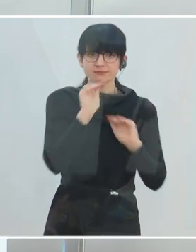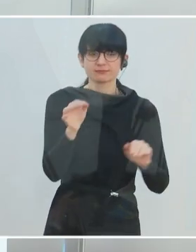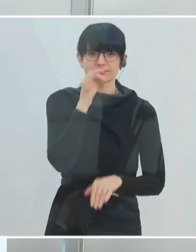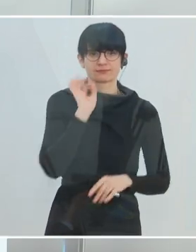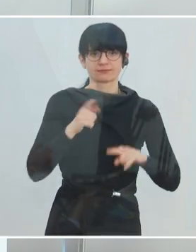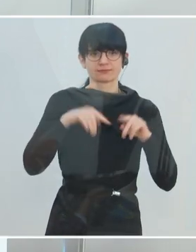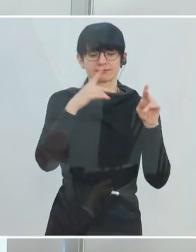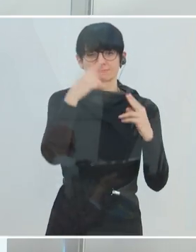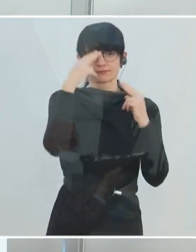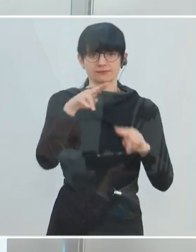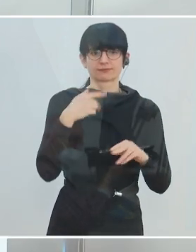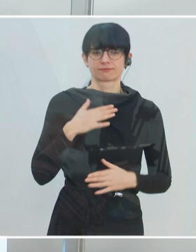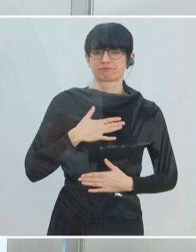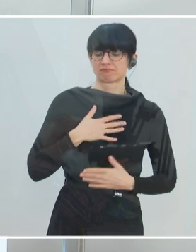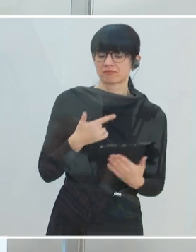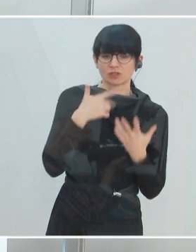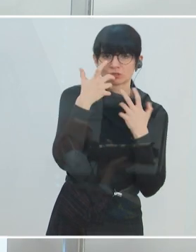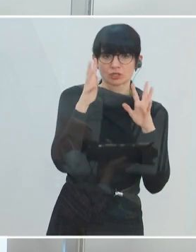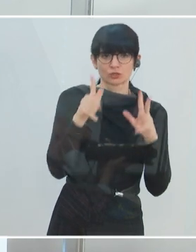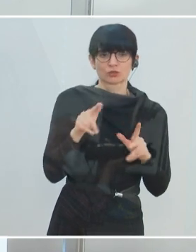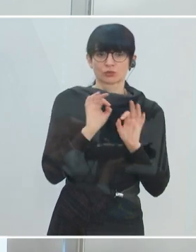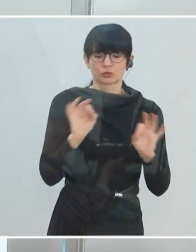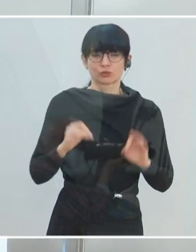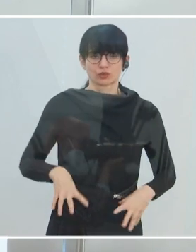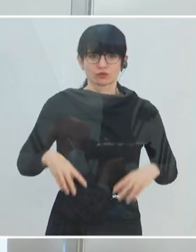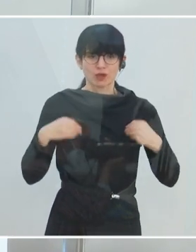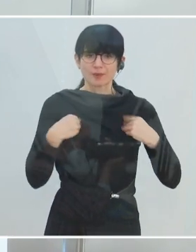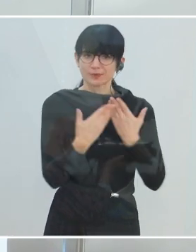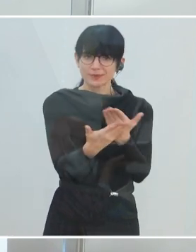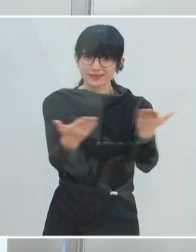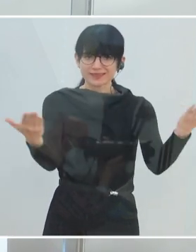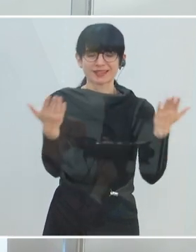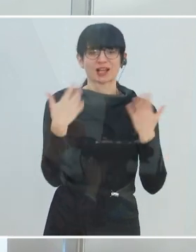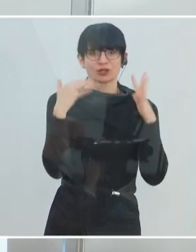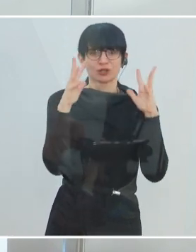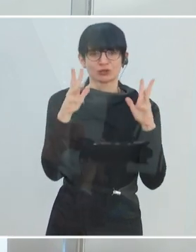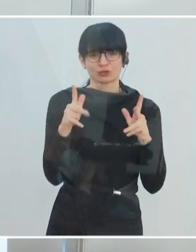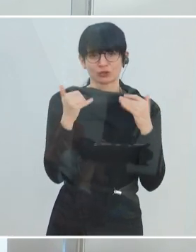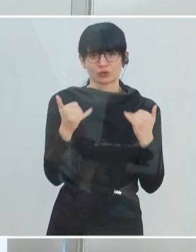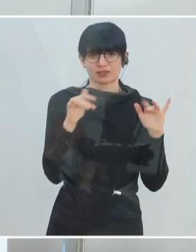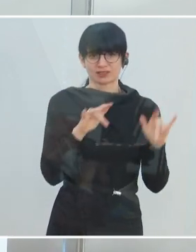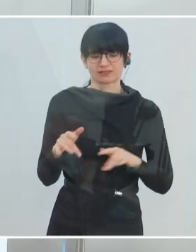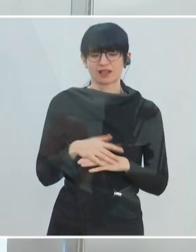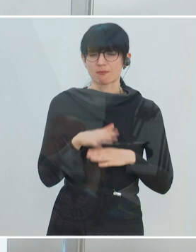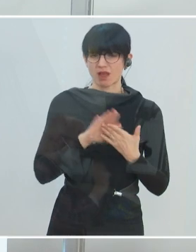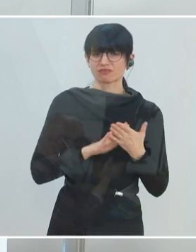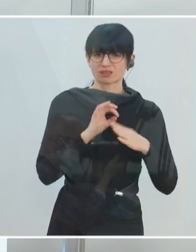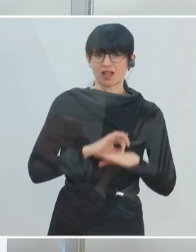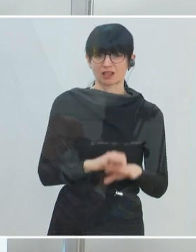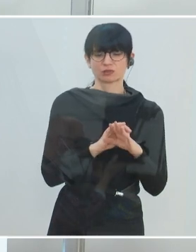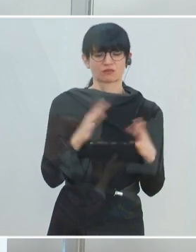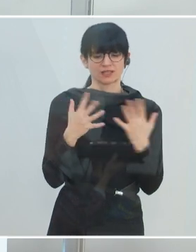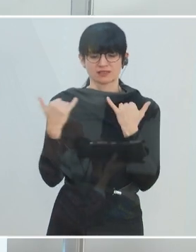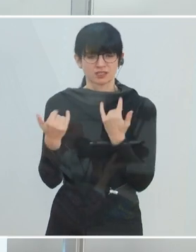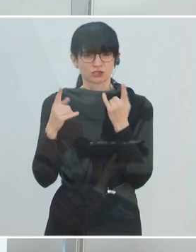Herren, auch von meiner Seite einen wunderschönen Vormittag. Schön, dass Sie da sind. Vielleicht zu Beginn zur Einleitung, wo stehen